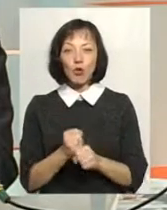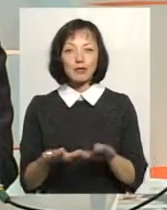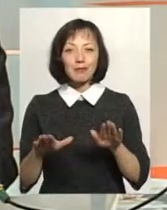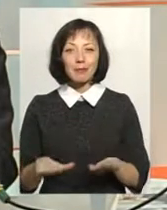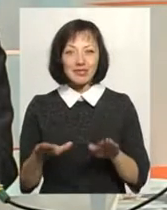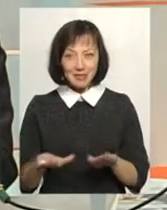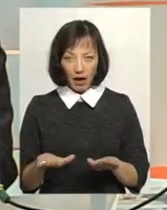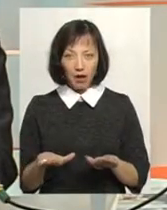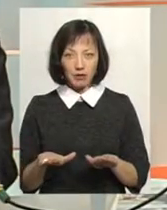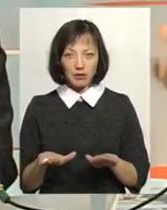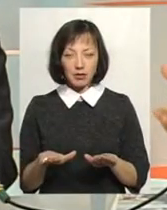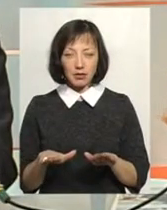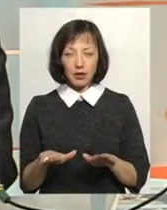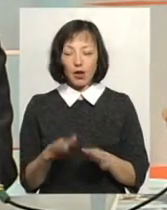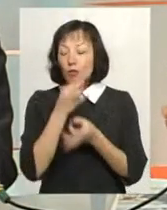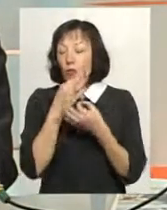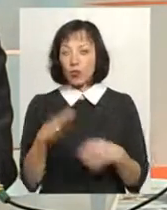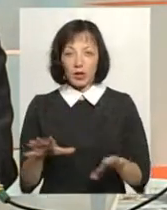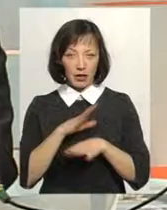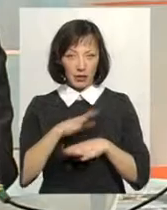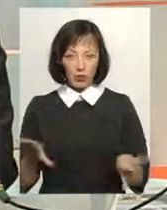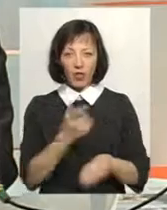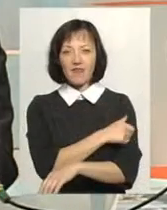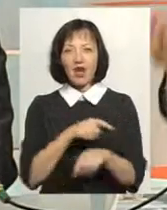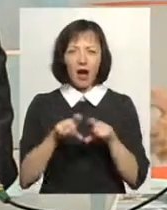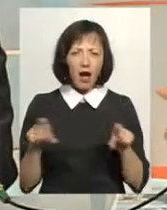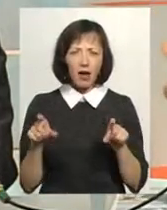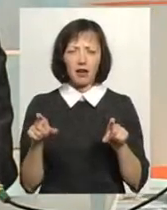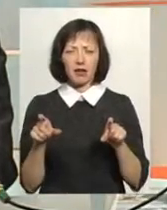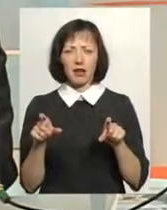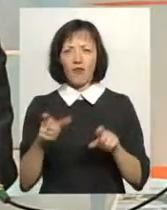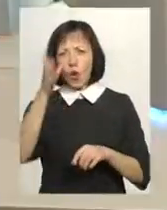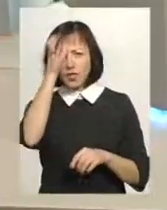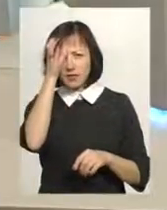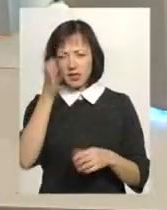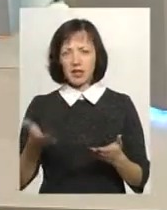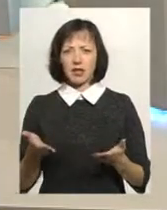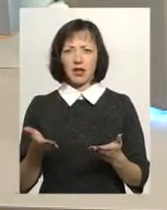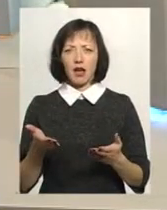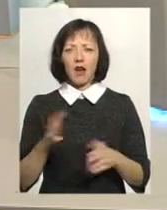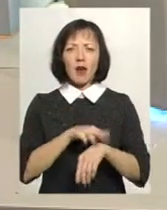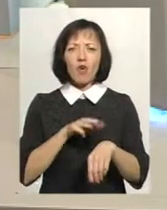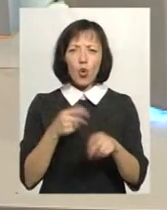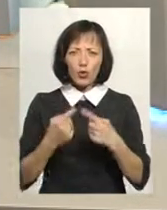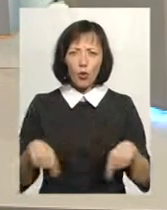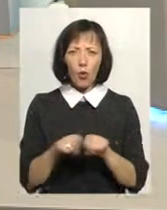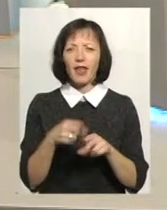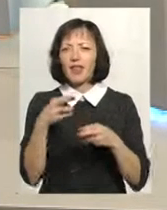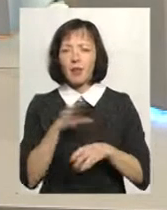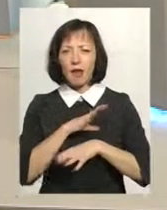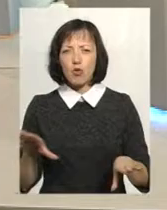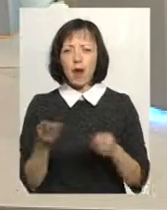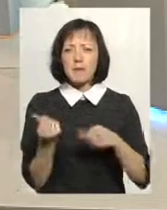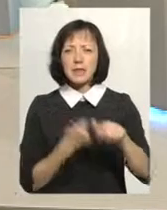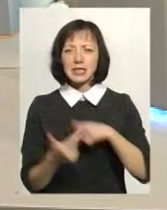місцях, будь-де, де ми не були, в лікарнях, в освіті, в правоохоронних органах, де би не було, в